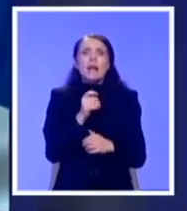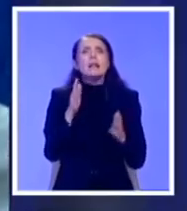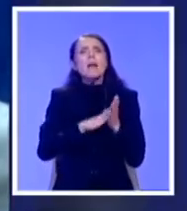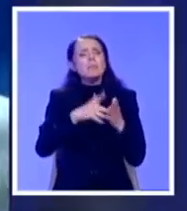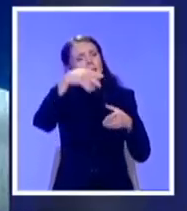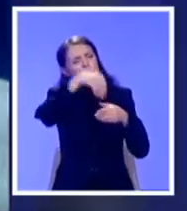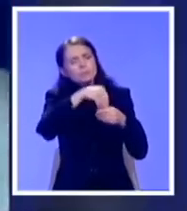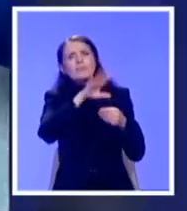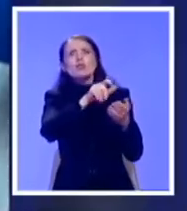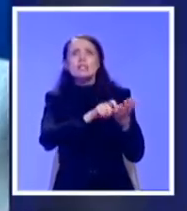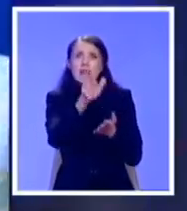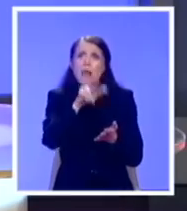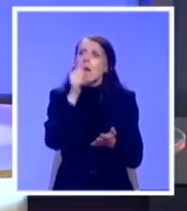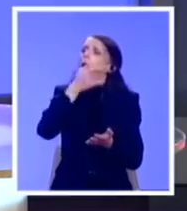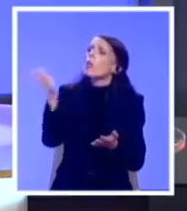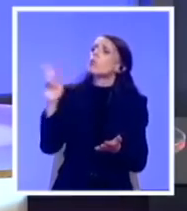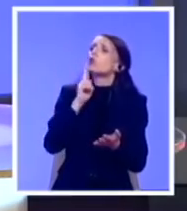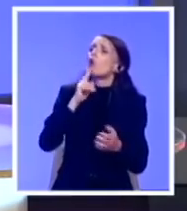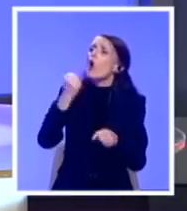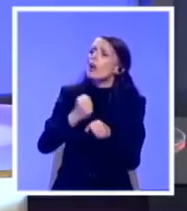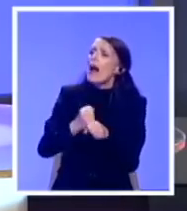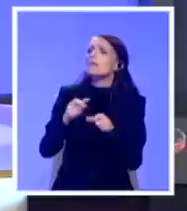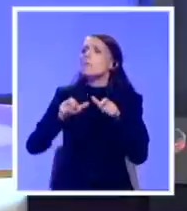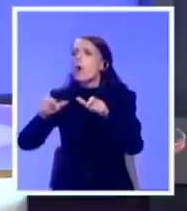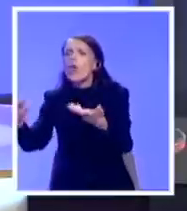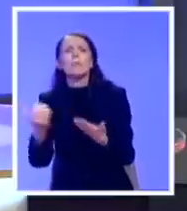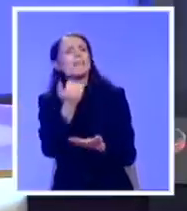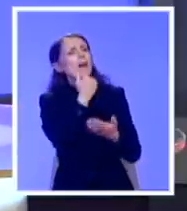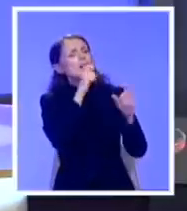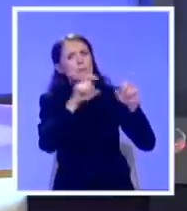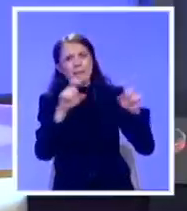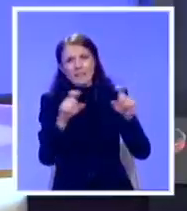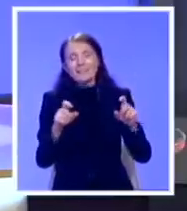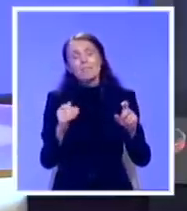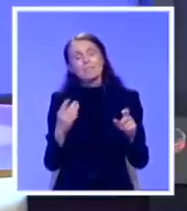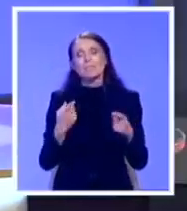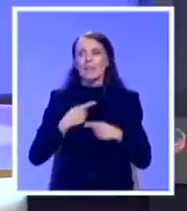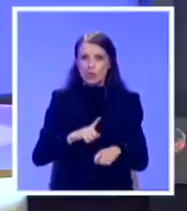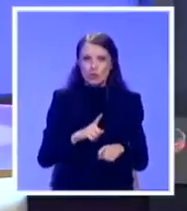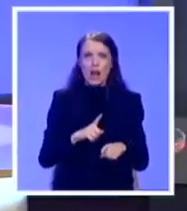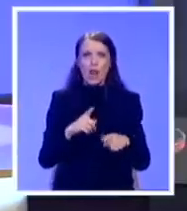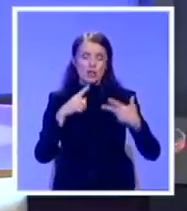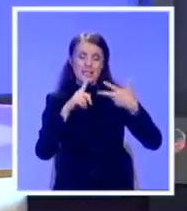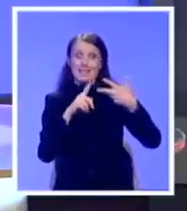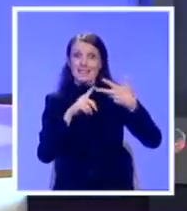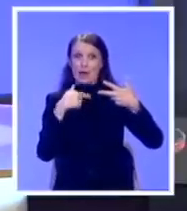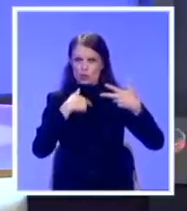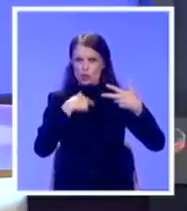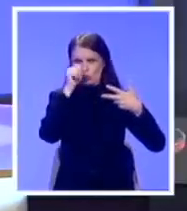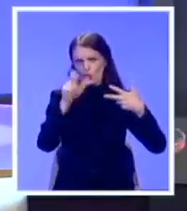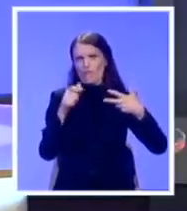poljoprivredom, privredom? Nažalost, privredom naravno. Jedan od... treći čovjek na listi je Gora Kovačić,